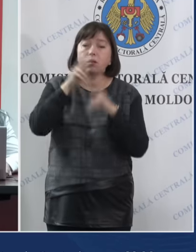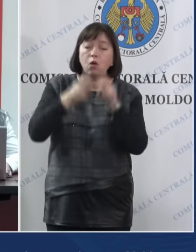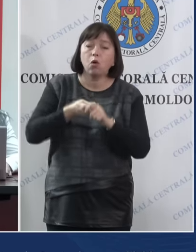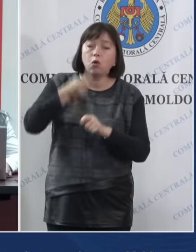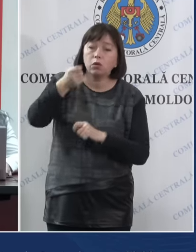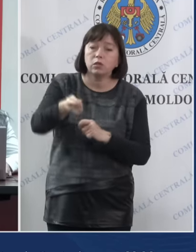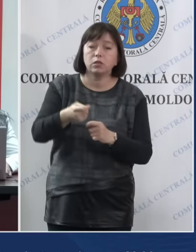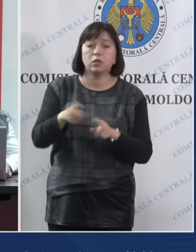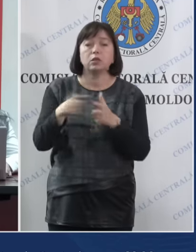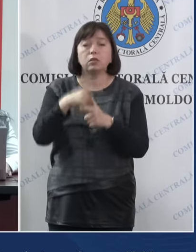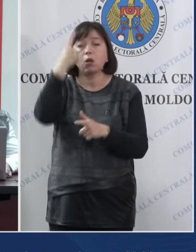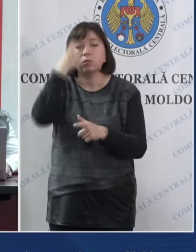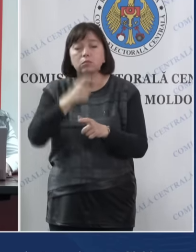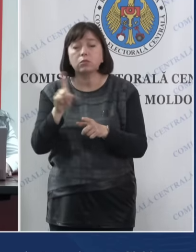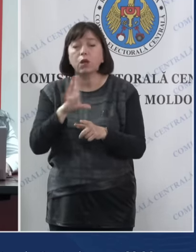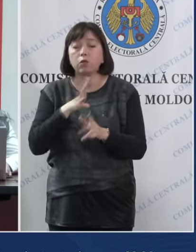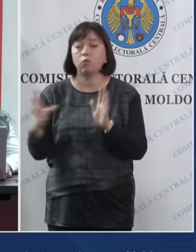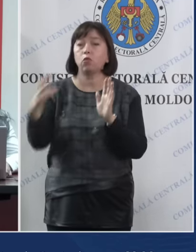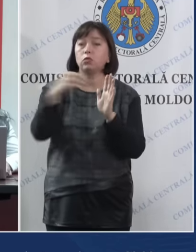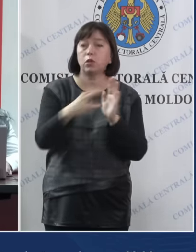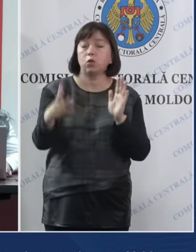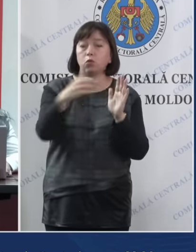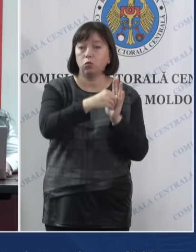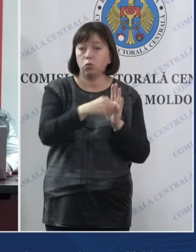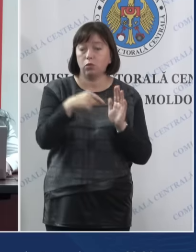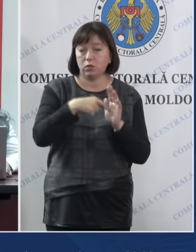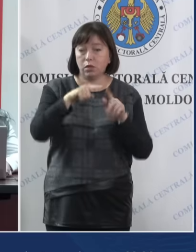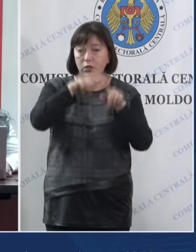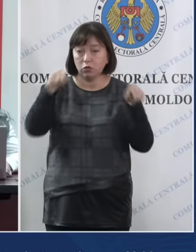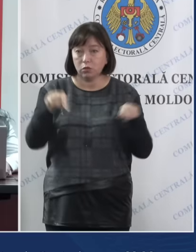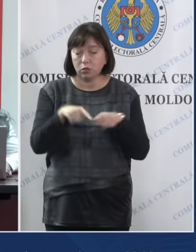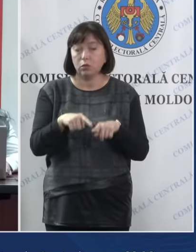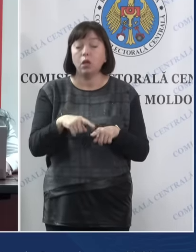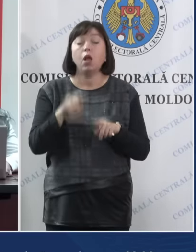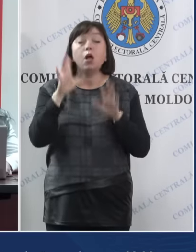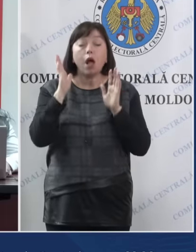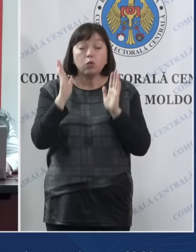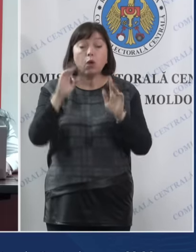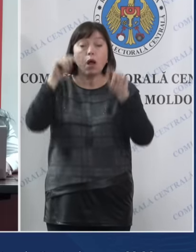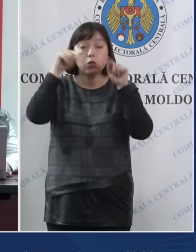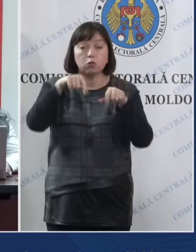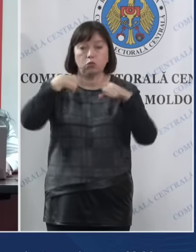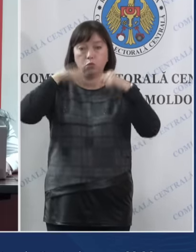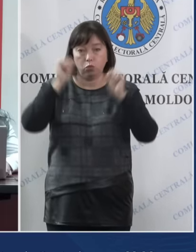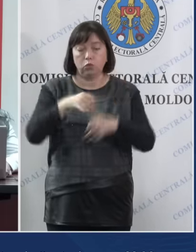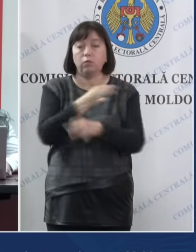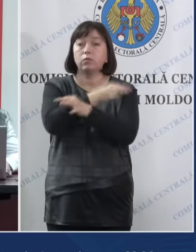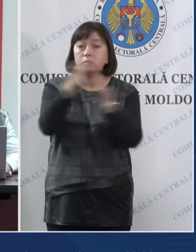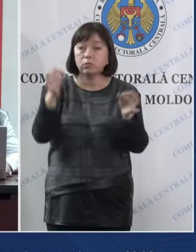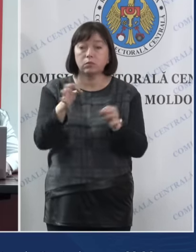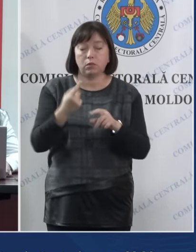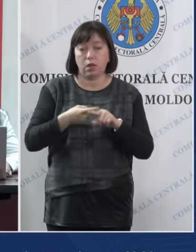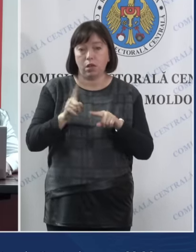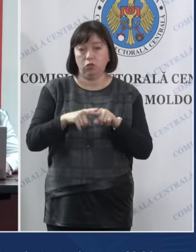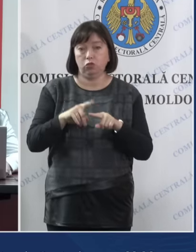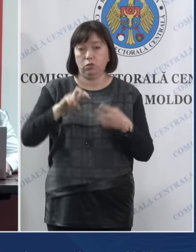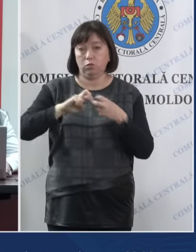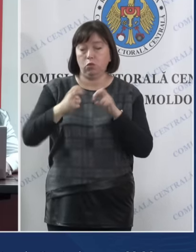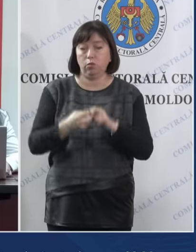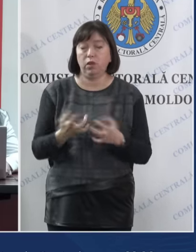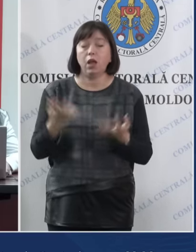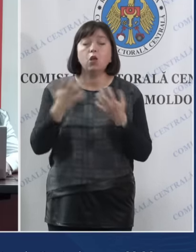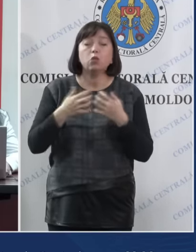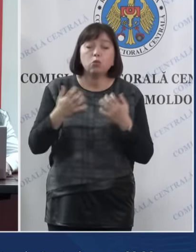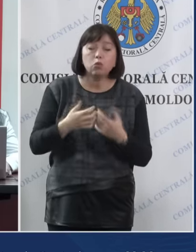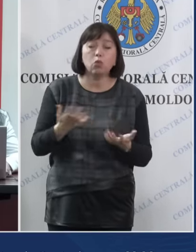sau sesizări care au fost depuse la secțiile de votare, doar atunci ne vom putea pronunța vis-a-vis de acestea, de numărul